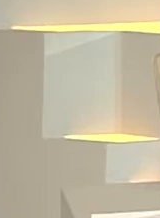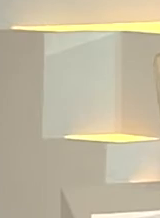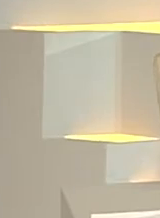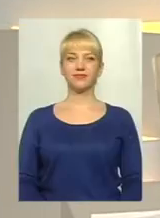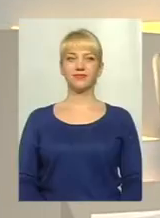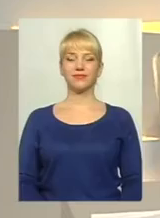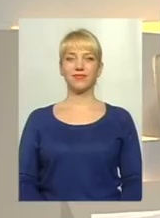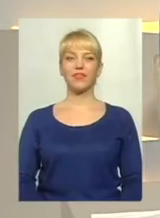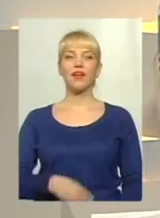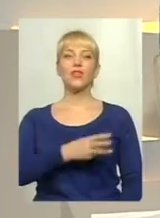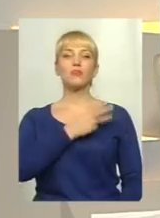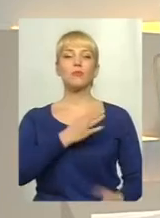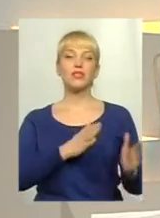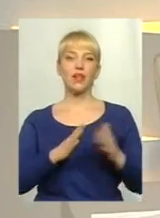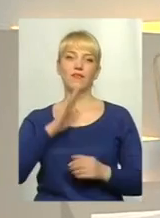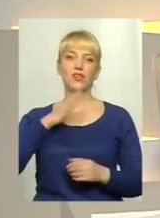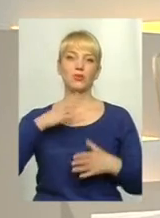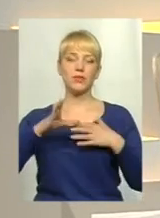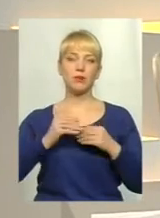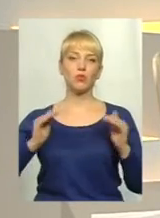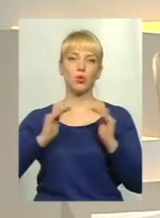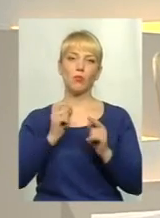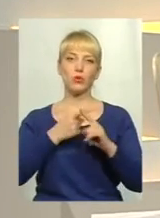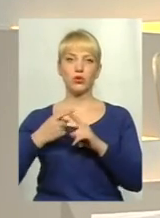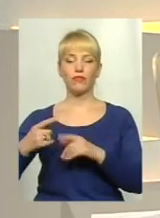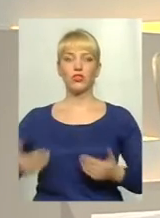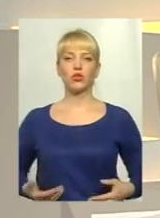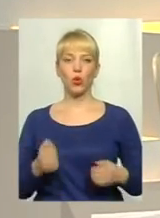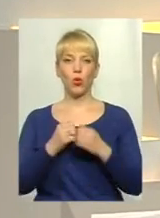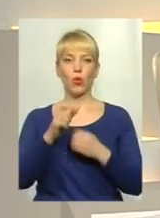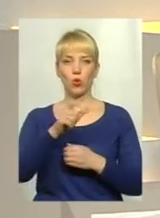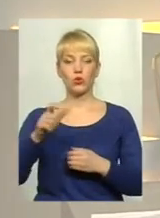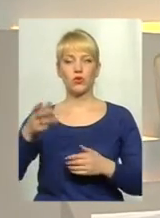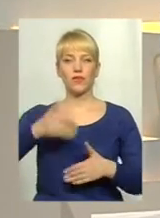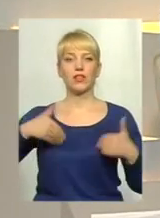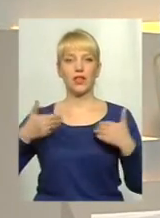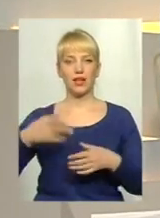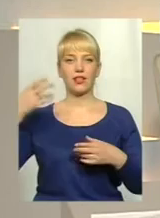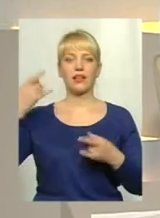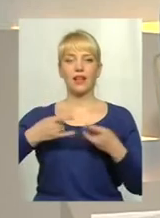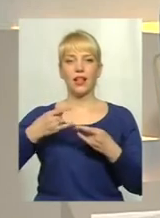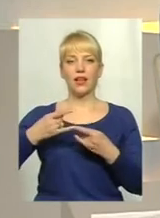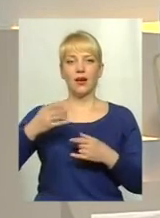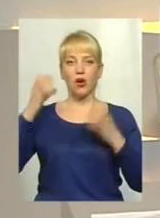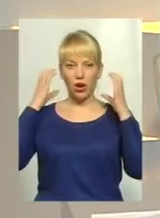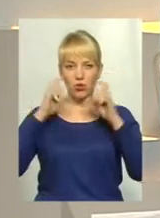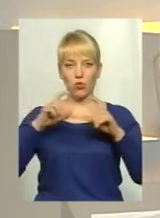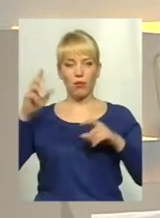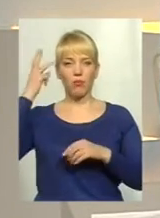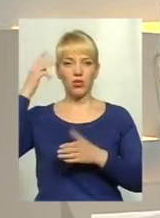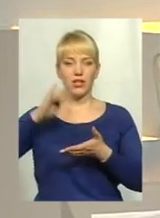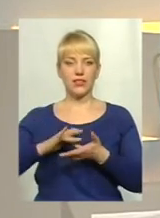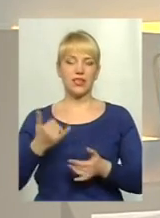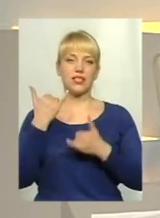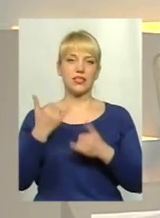Із побажаннями злагоди у нашому спільному домі та позитиву у житті кожного вас вітає Хмельницька телекомпанія «Поділля Центр». На часі в